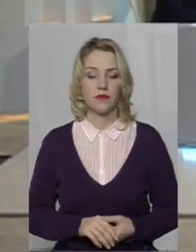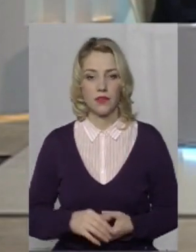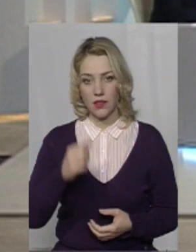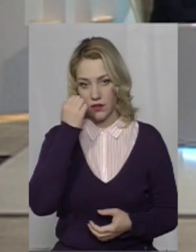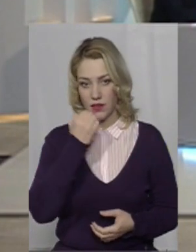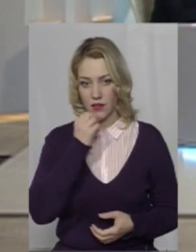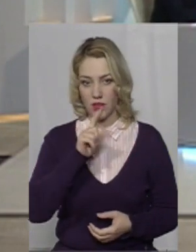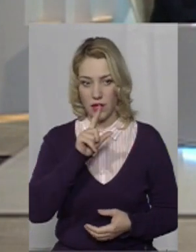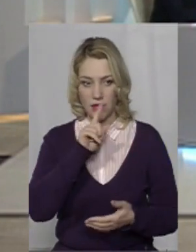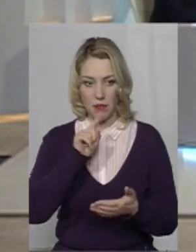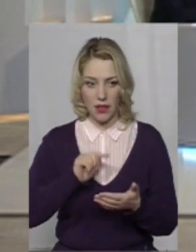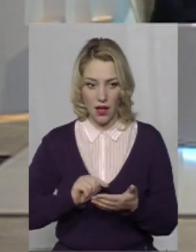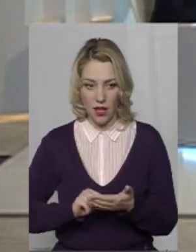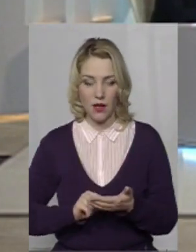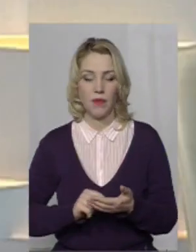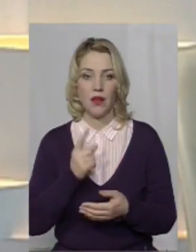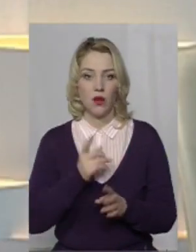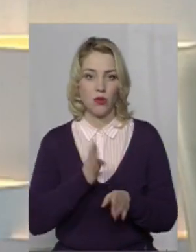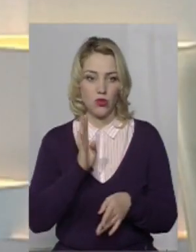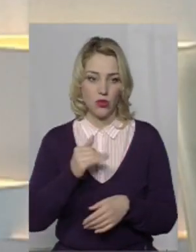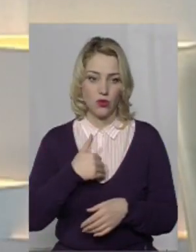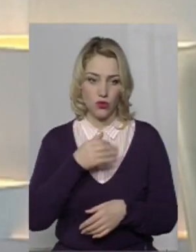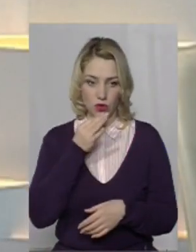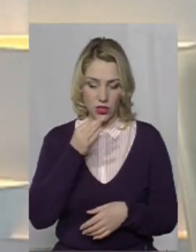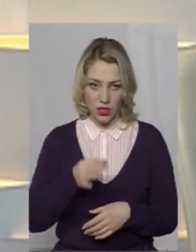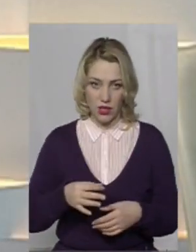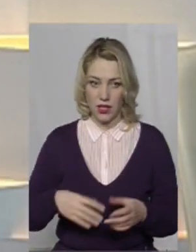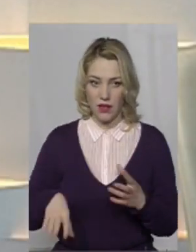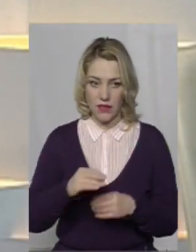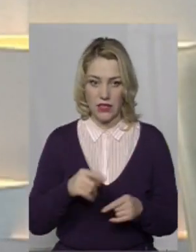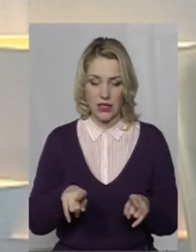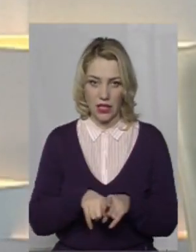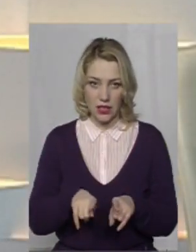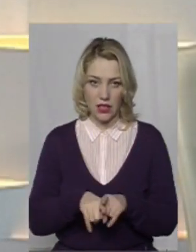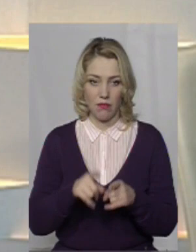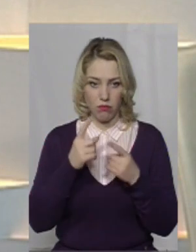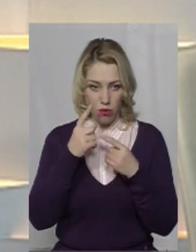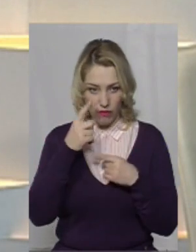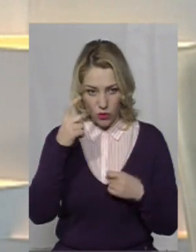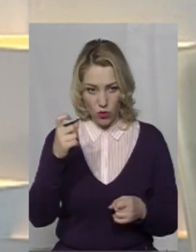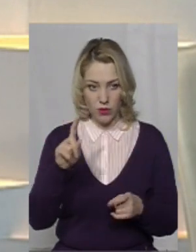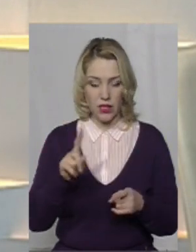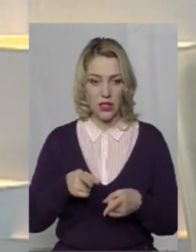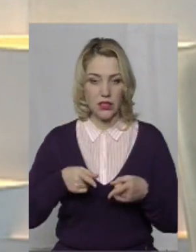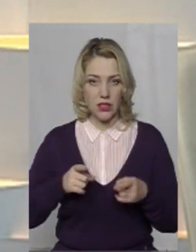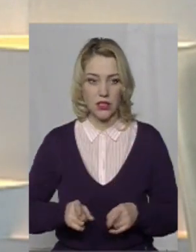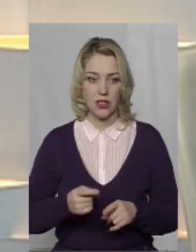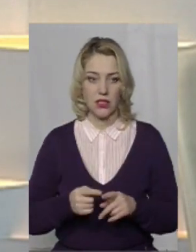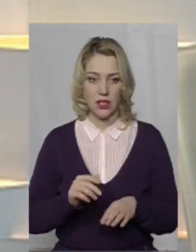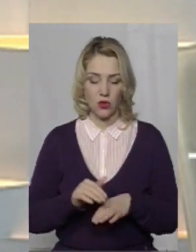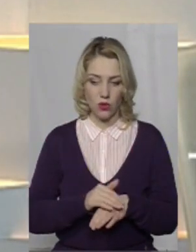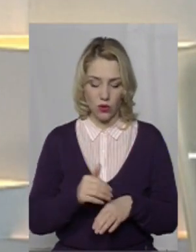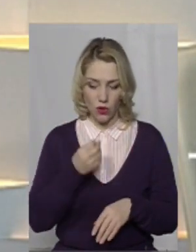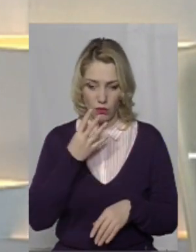Дякую за запитання. В першу чергу, хочу сказати, що на всі такі повідомлення, яке дійсно, і це дуже